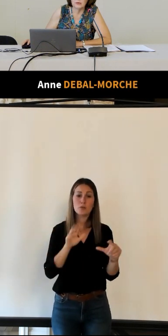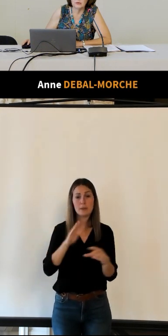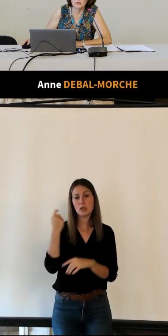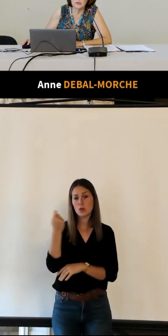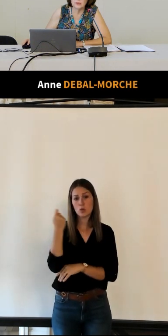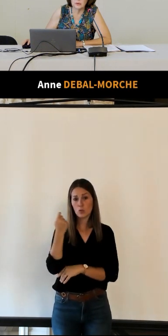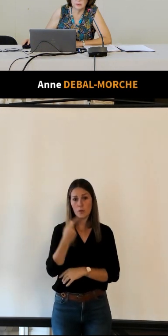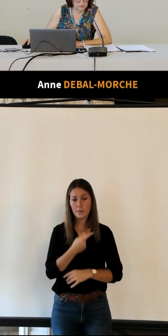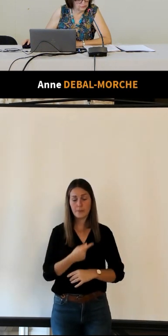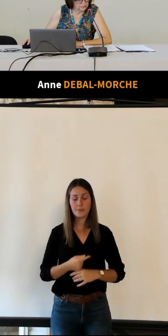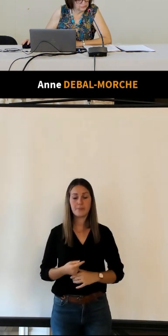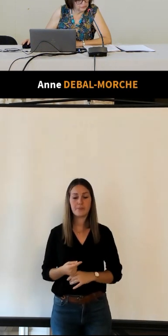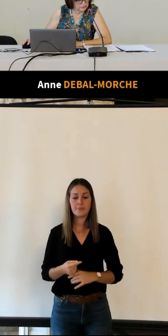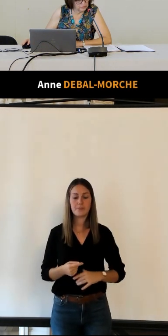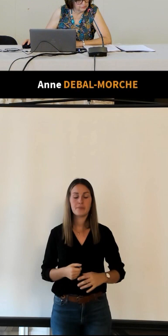donc sur